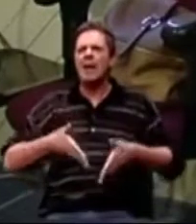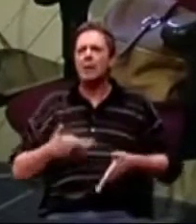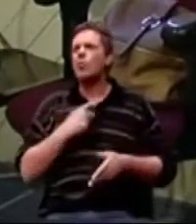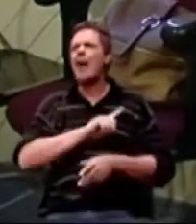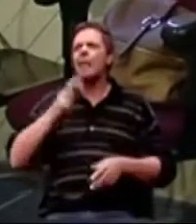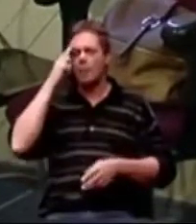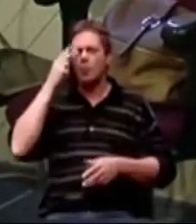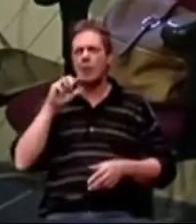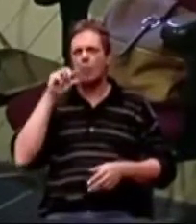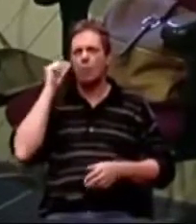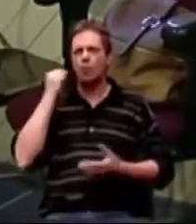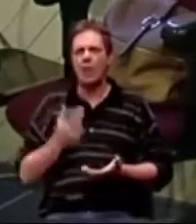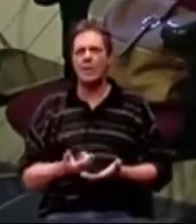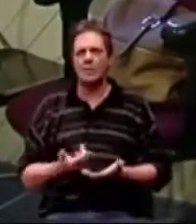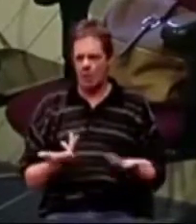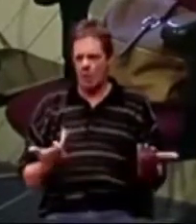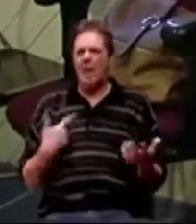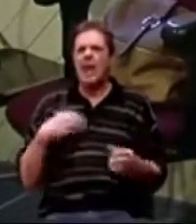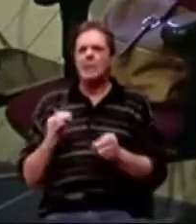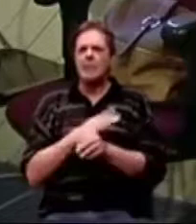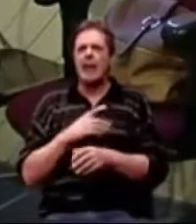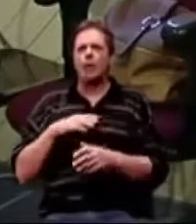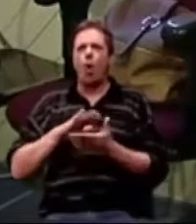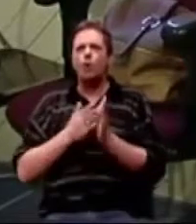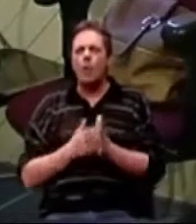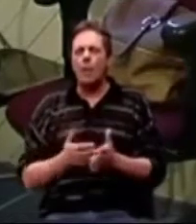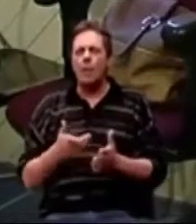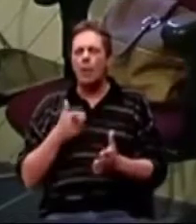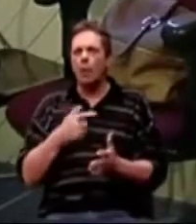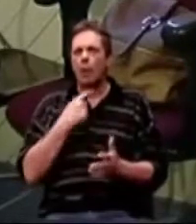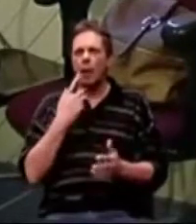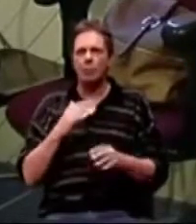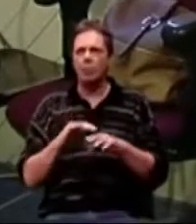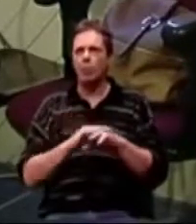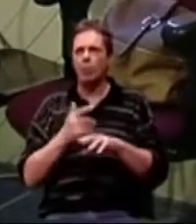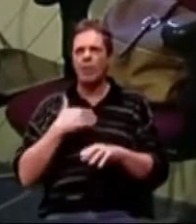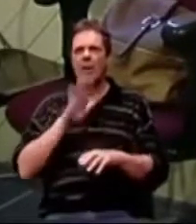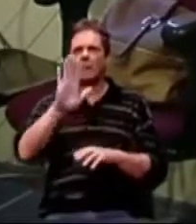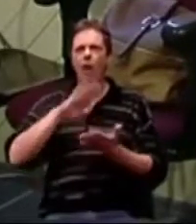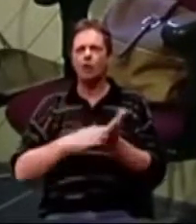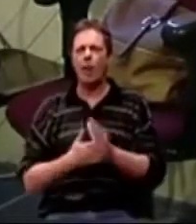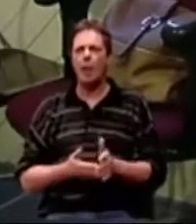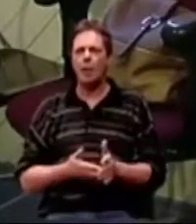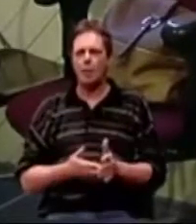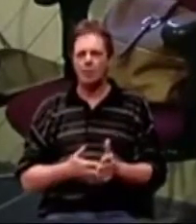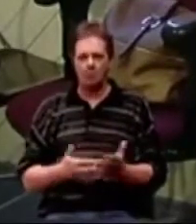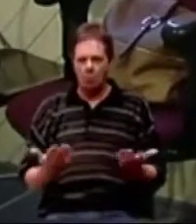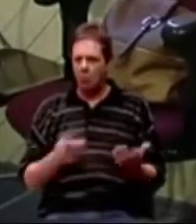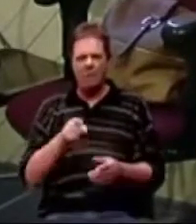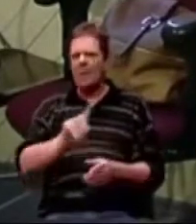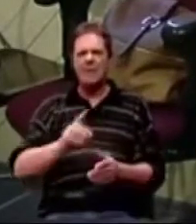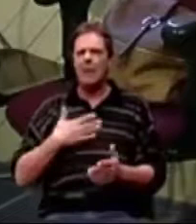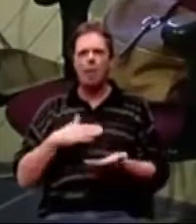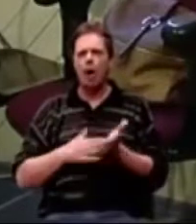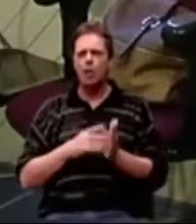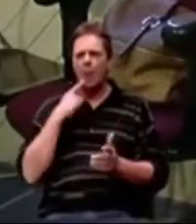muškarcem? Pa koji je to moral, ja sam sretno oženjen. I onda ona veli, pa ja sam ti žena, šta bi vi bili moja žena, sram